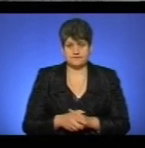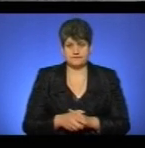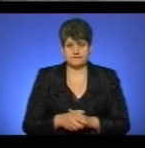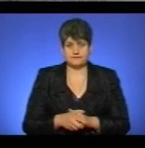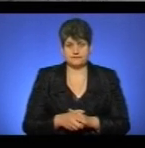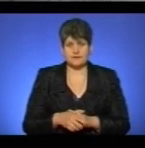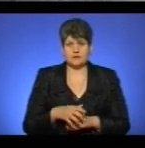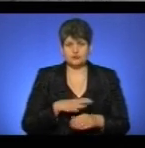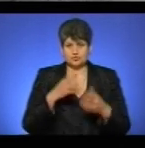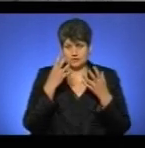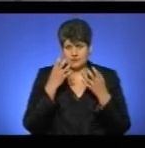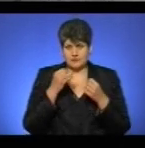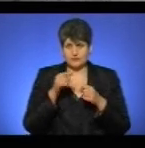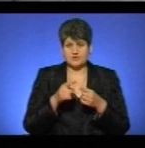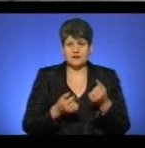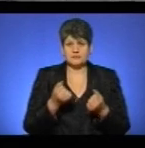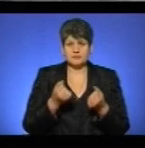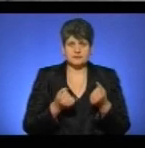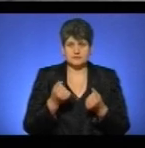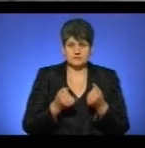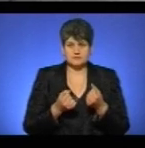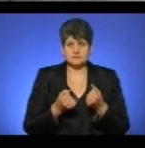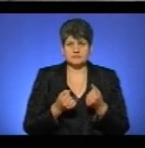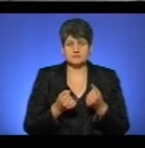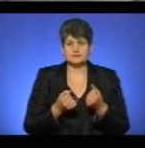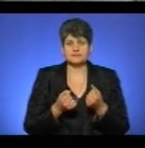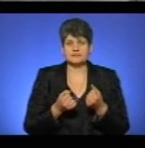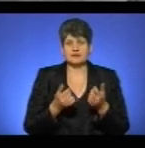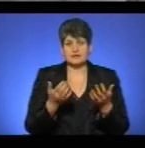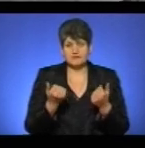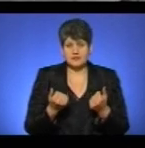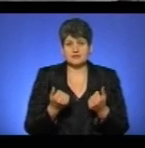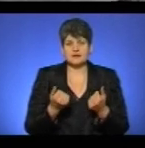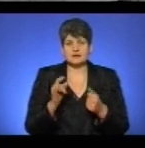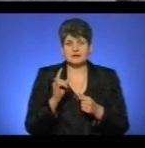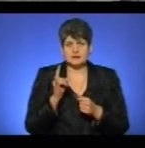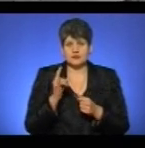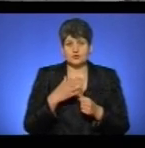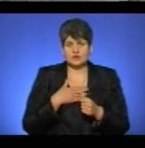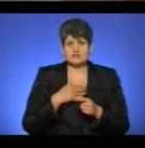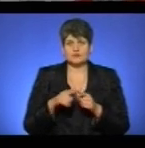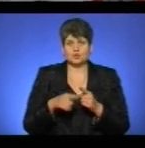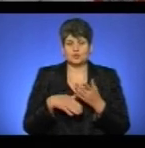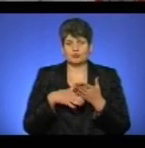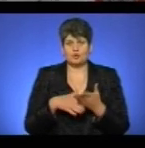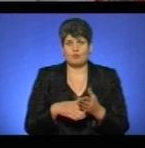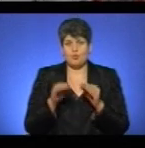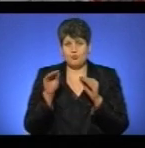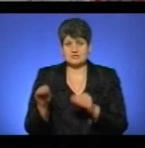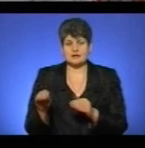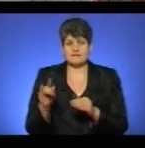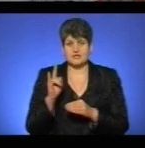Було темно в тій машині, там нічого не видно. Я кажу, давайте дитину надасть в швидку допомогу. Поставили